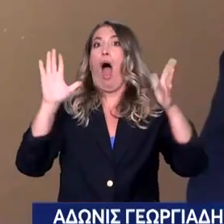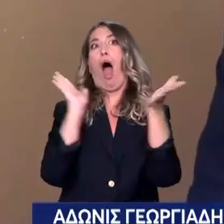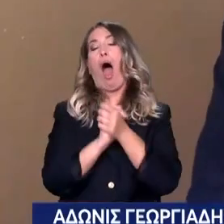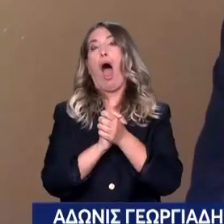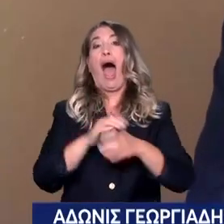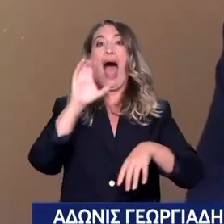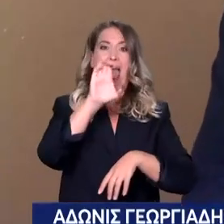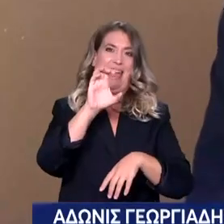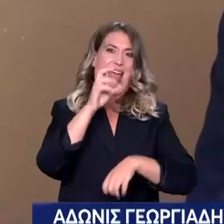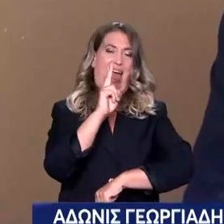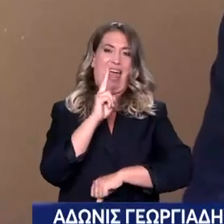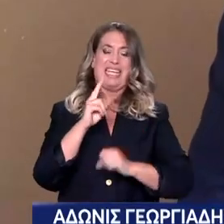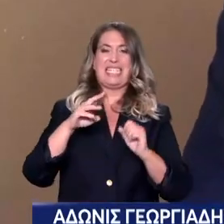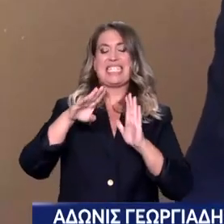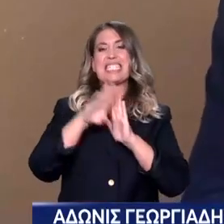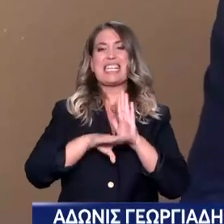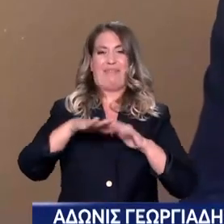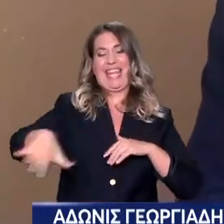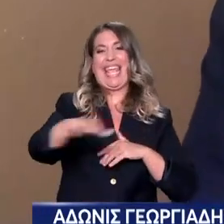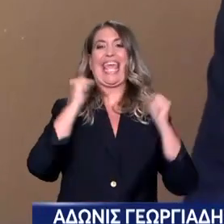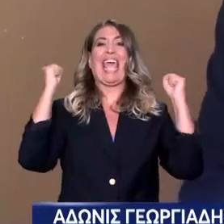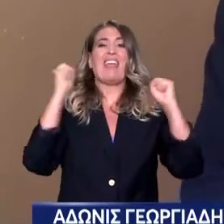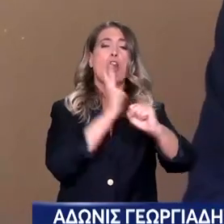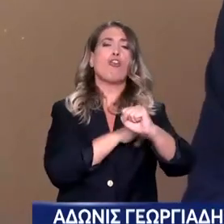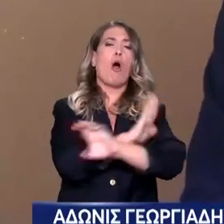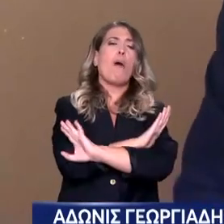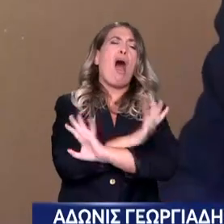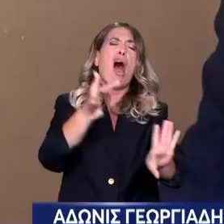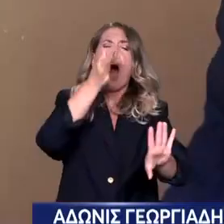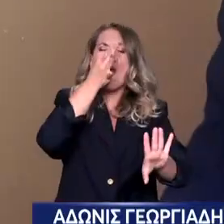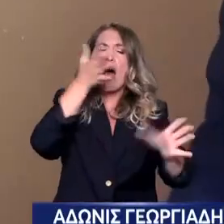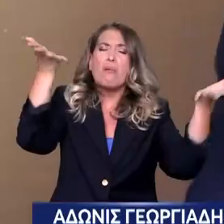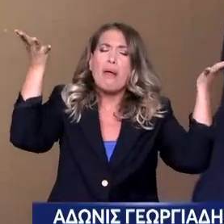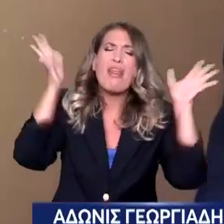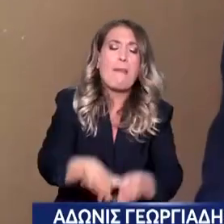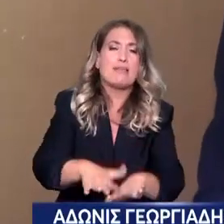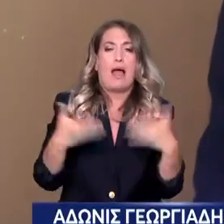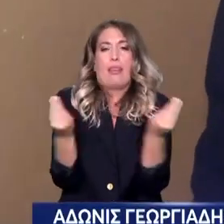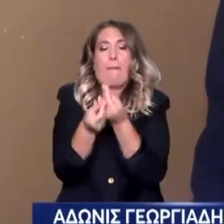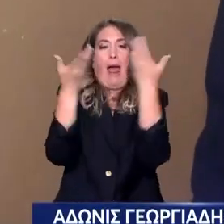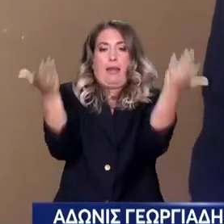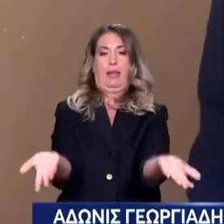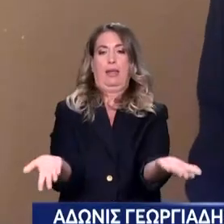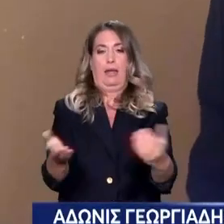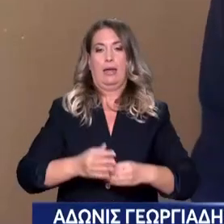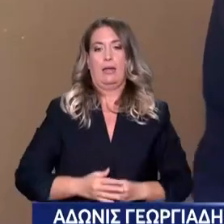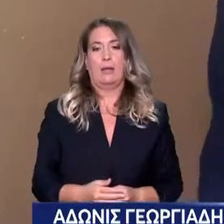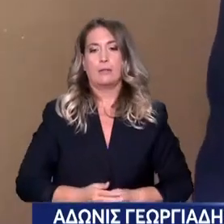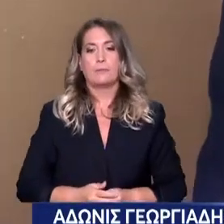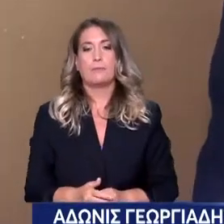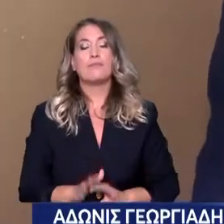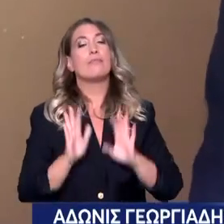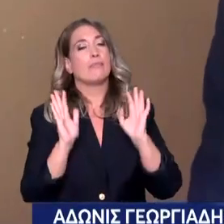εσύ καταραίοι. Ένα λεπτό. Είναι πρώτον αντικό Κύριε Υπουργέ, σας άφησα να το πείτε. Η δουλειά του δημοσιογράφου και η υποχρέωσή του είναι να